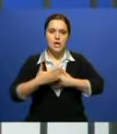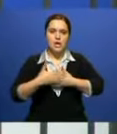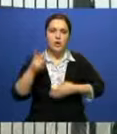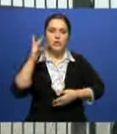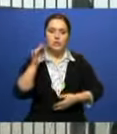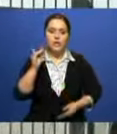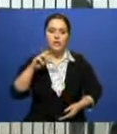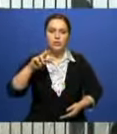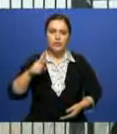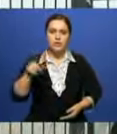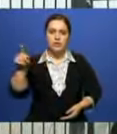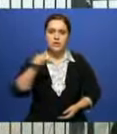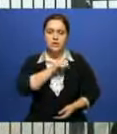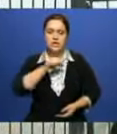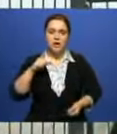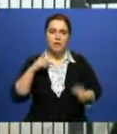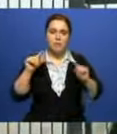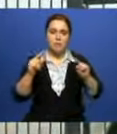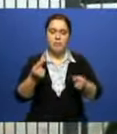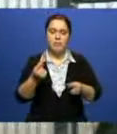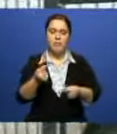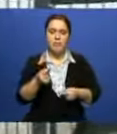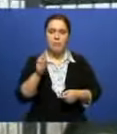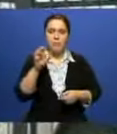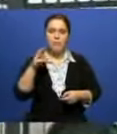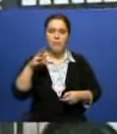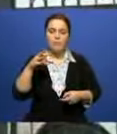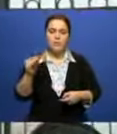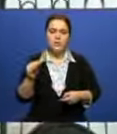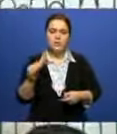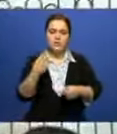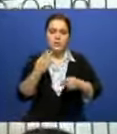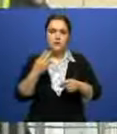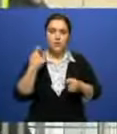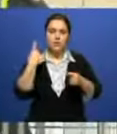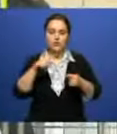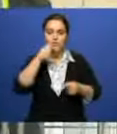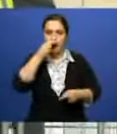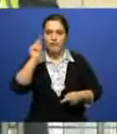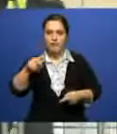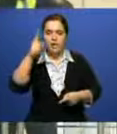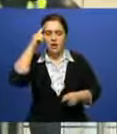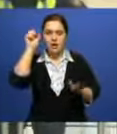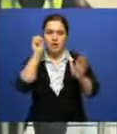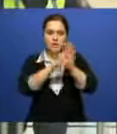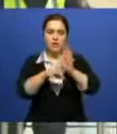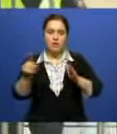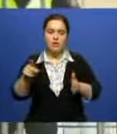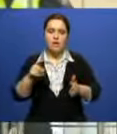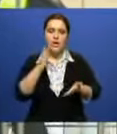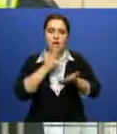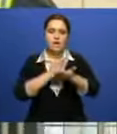то, что в июле их коллеги санкционировали арест бомжа Пыжова из Руднинского центра социальной адаптации. Вскоре бездомный даже начал давать